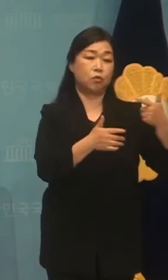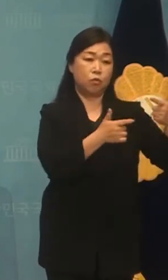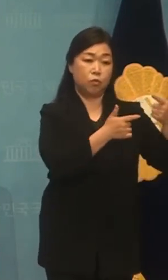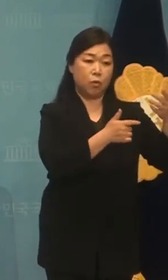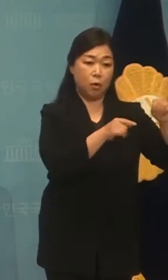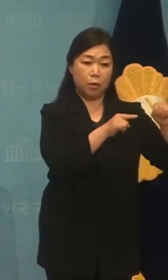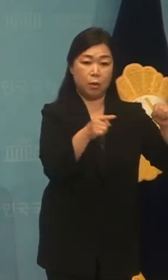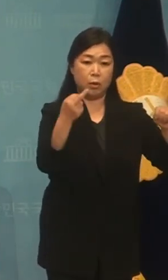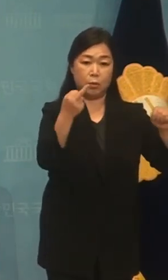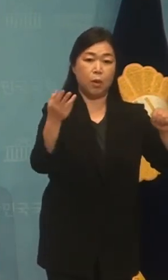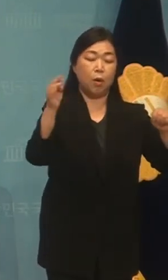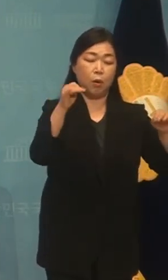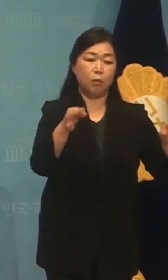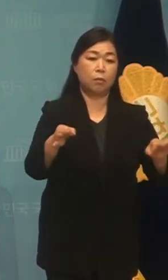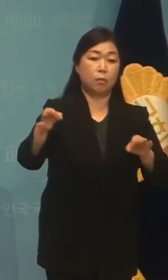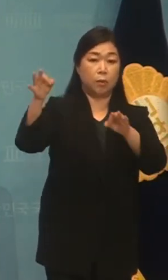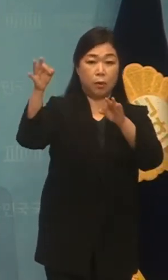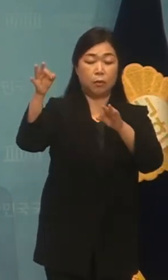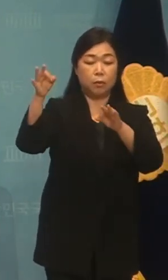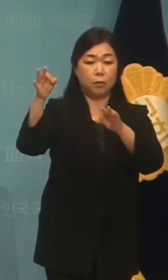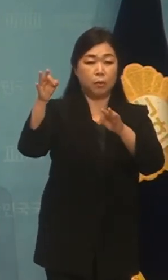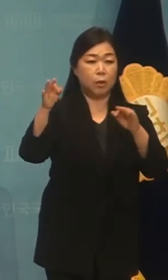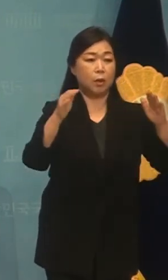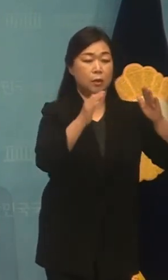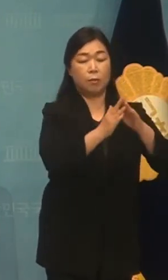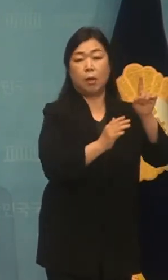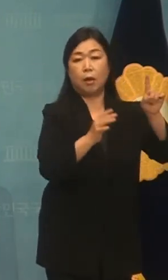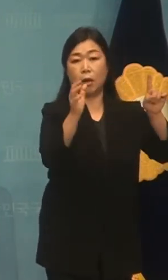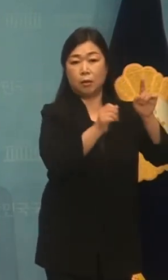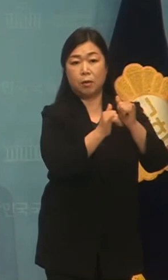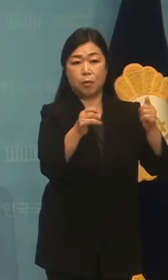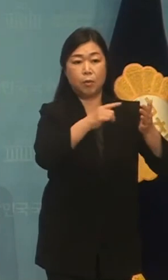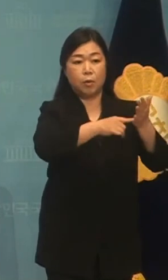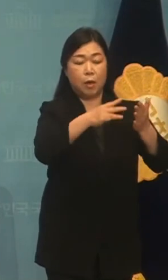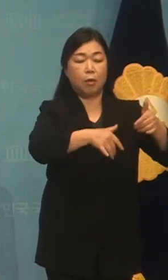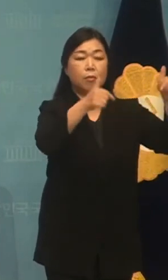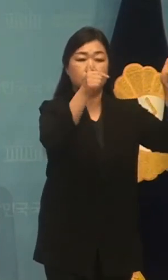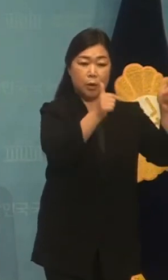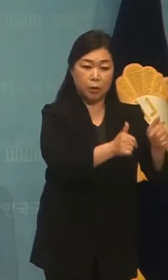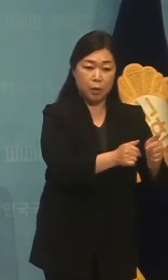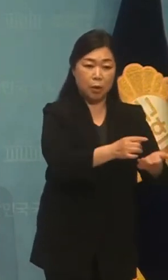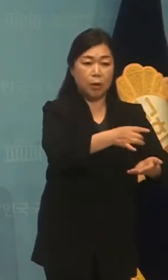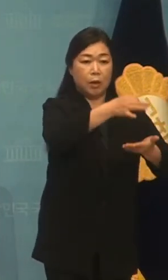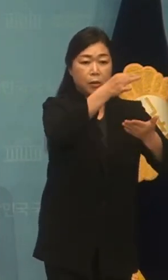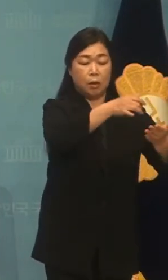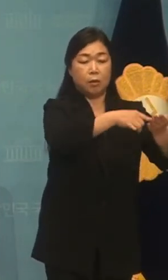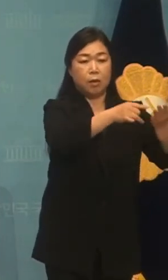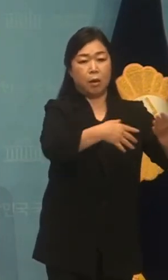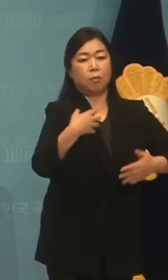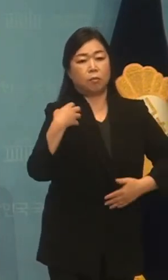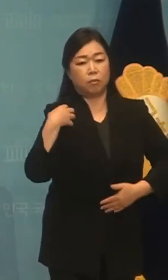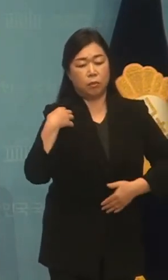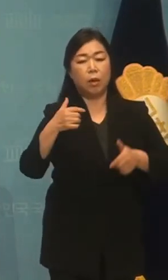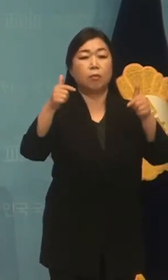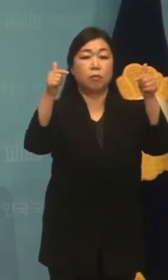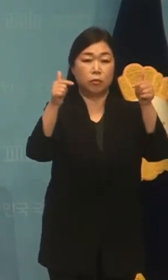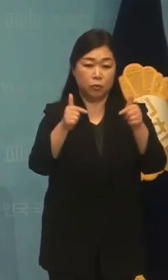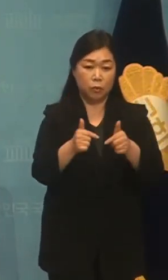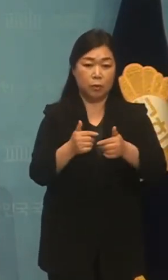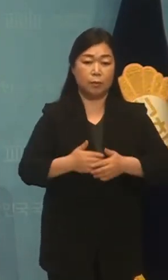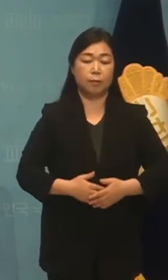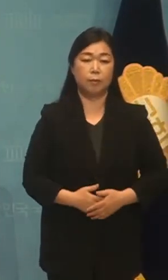원에서 12억 원으로 상향하고 1주택자에 대한 세율을 낮춰 재산세 부담을 줄일 수 있도록 하였습니다.